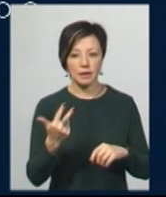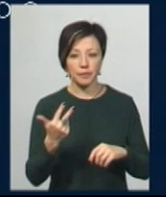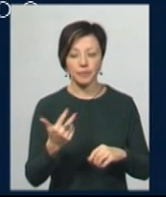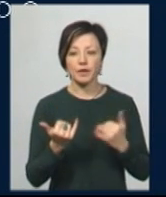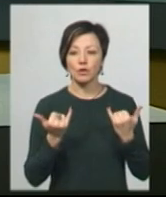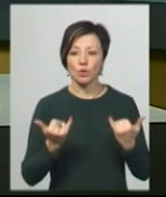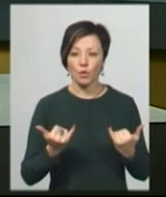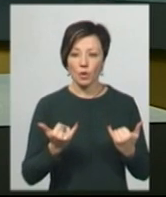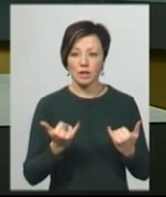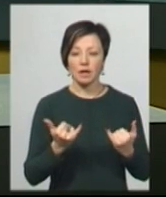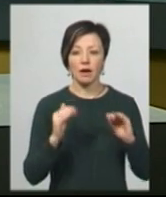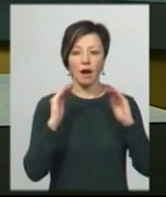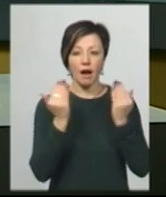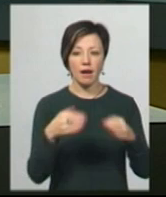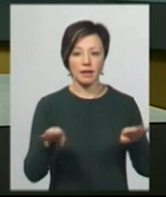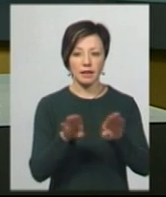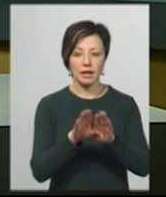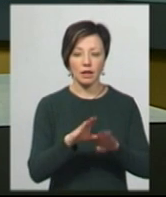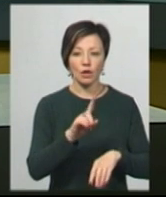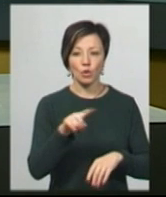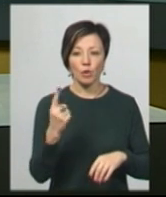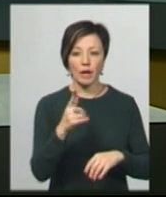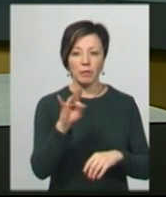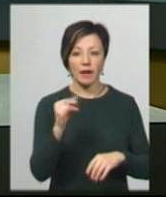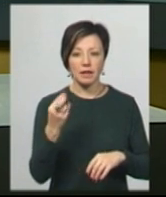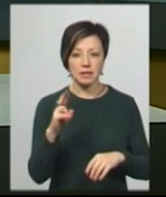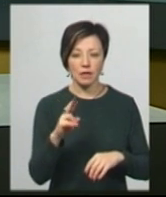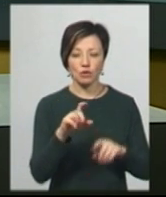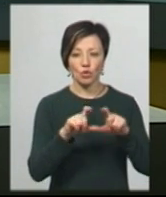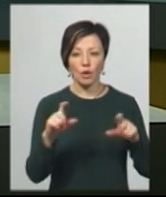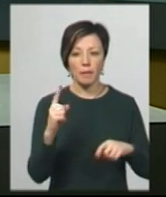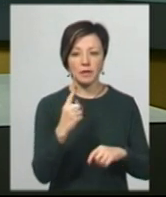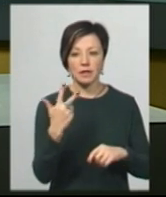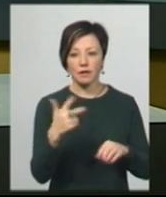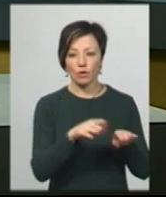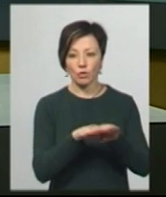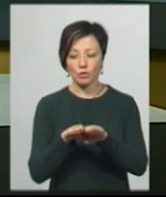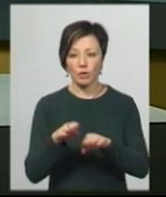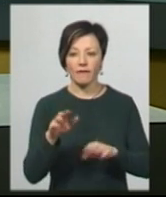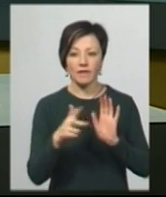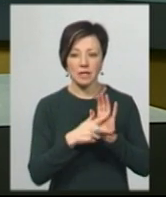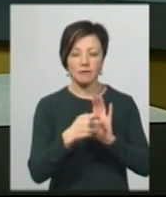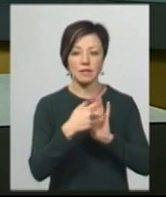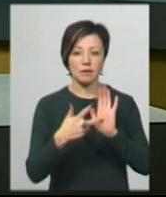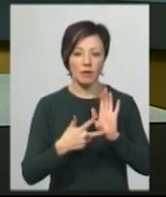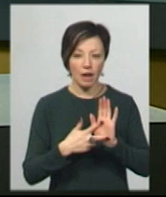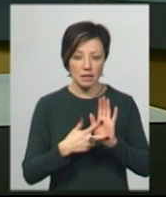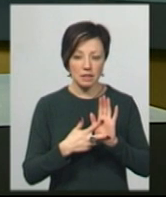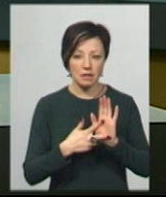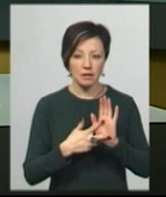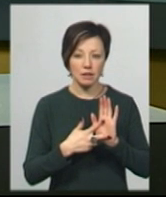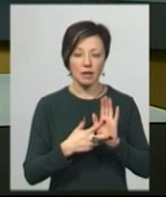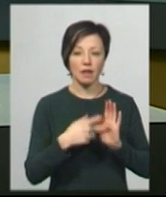Нагадаю, сьогодні пішли на карантин гімназія номер 1, ЗОЖ 1-3 ступенів номер 8, Номер 18 імені В'ячеслава